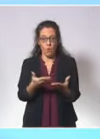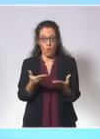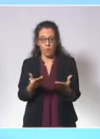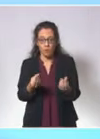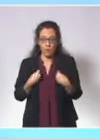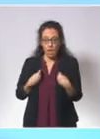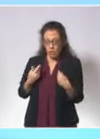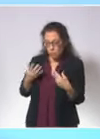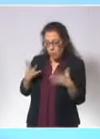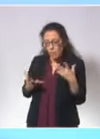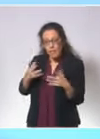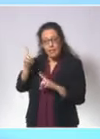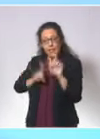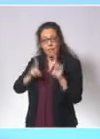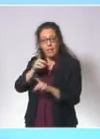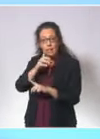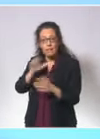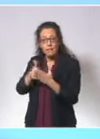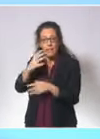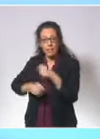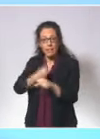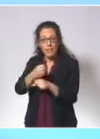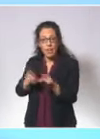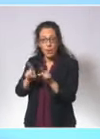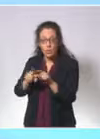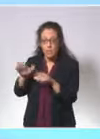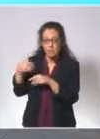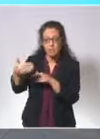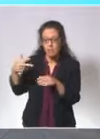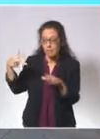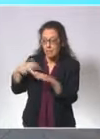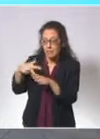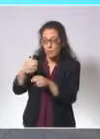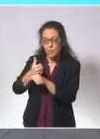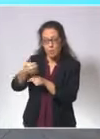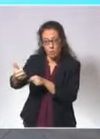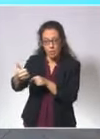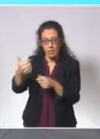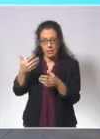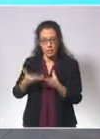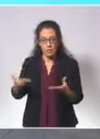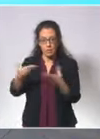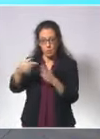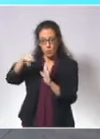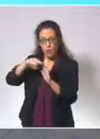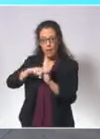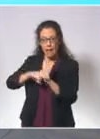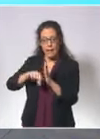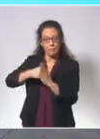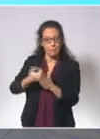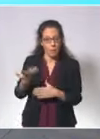les fêtes de fin d'année que dans la perspective du début de l'année prochaine. La cinquième vague Delta